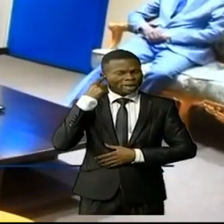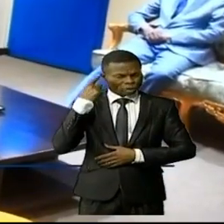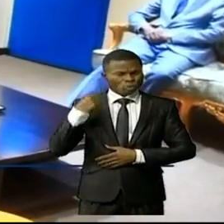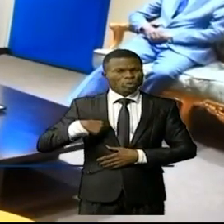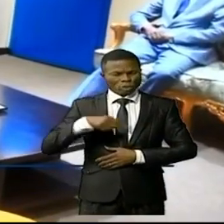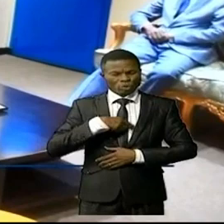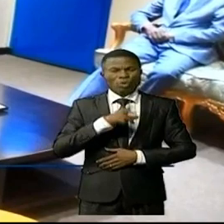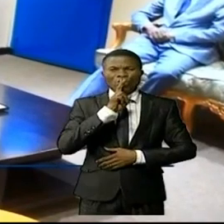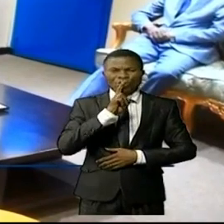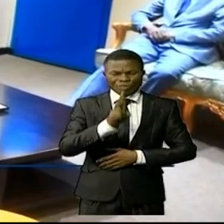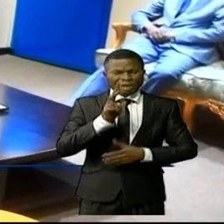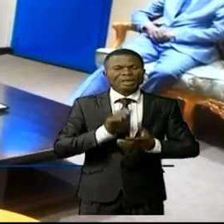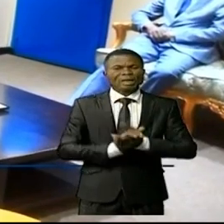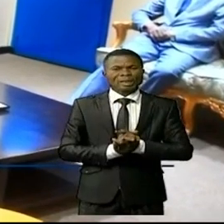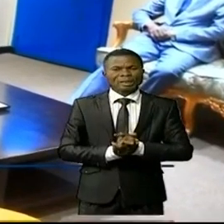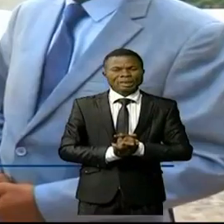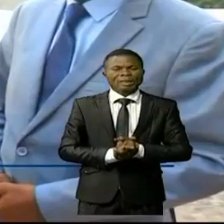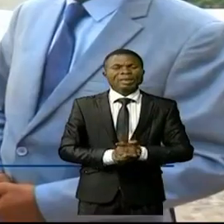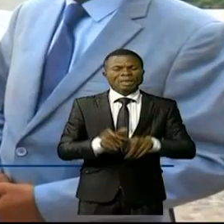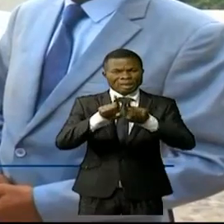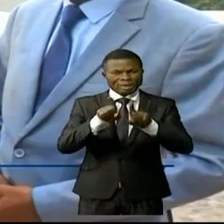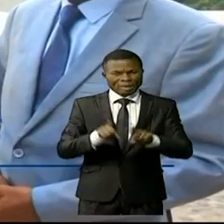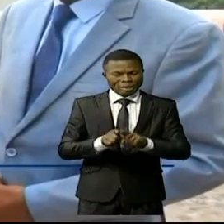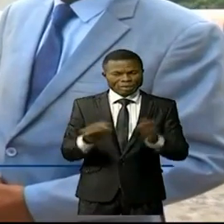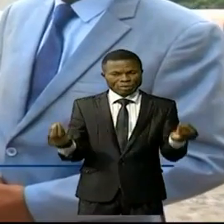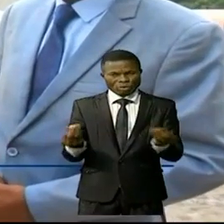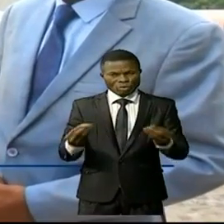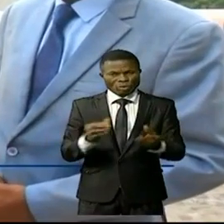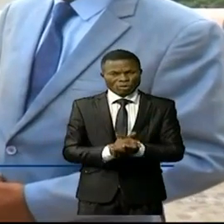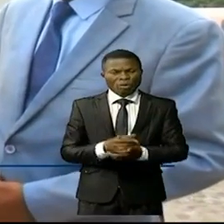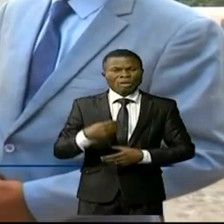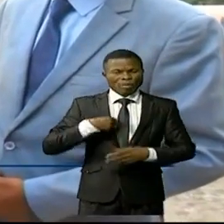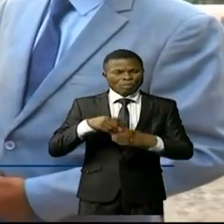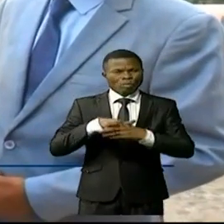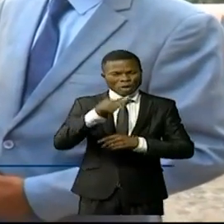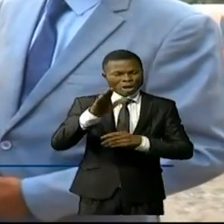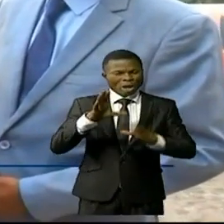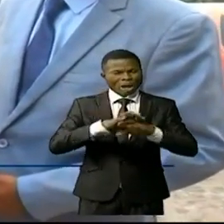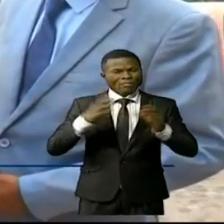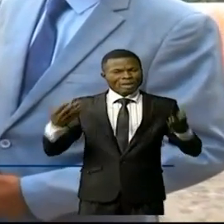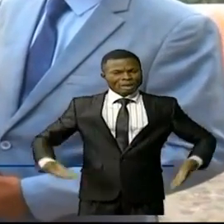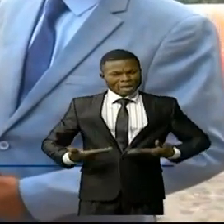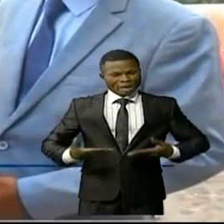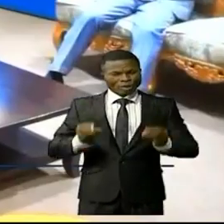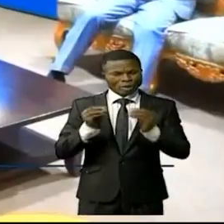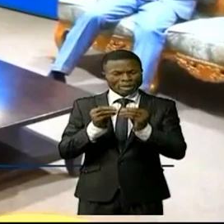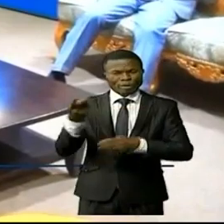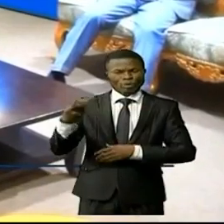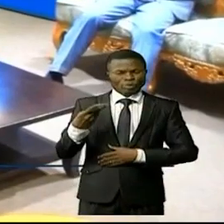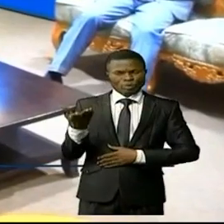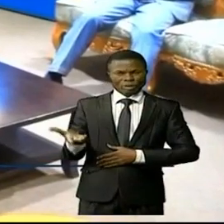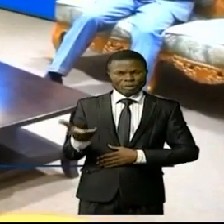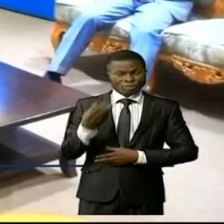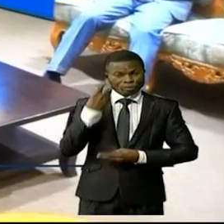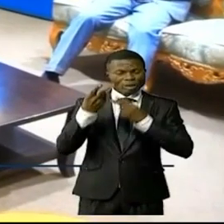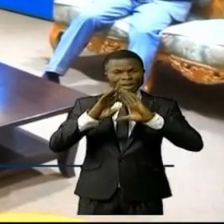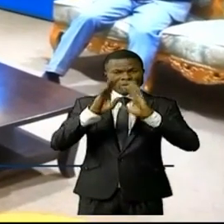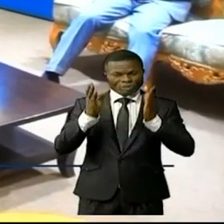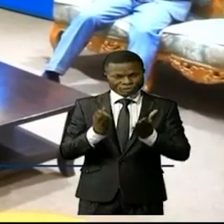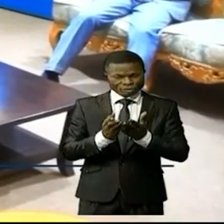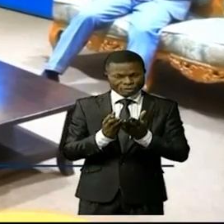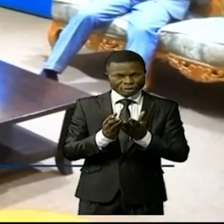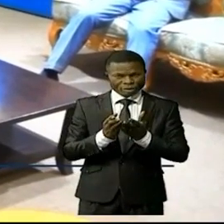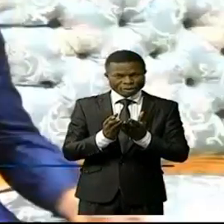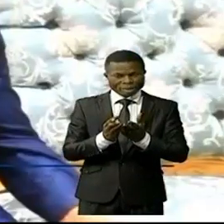très attentive à mes propos. Et c'est pour ça que je sors très heureux de cette rencontre. Toutes ces visites et d'entretien